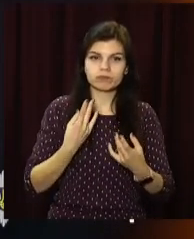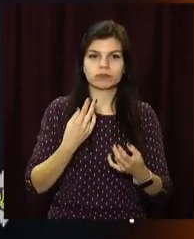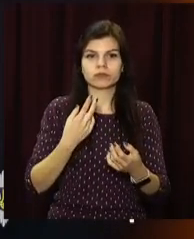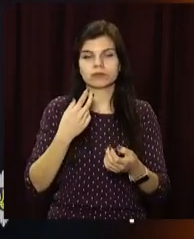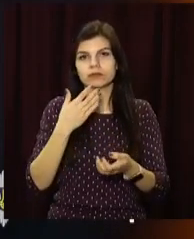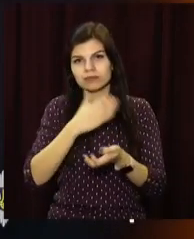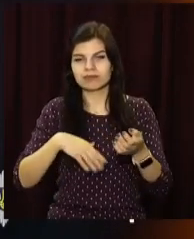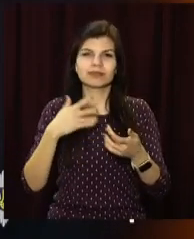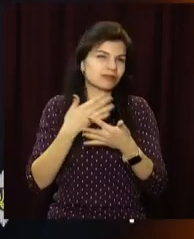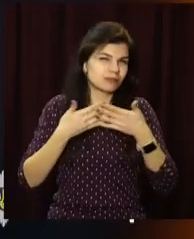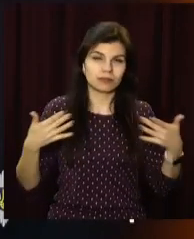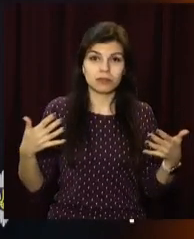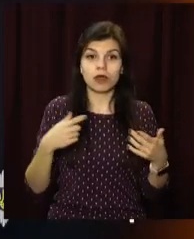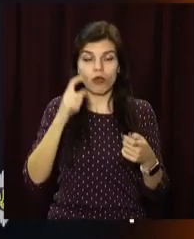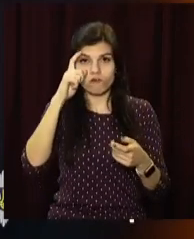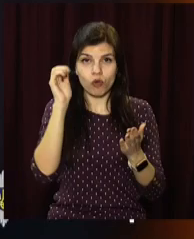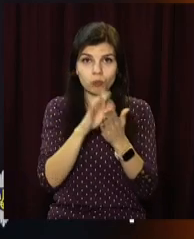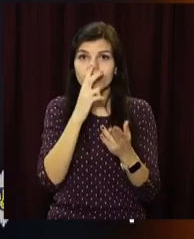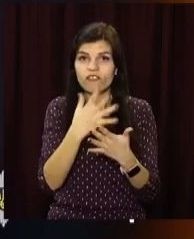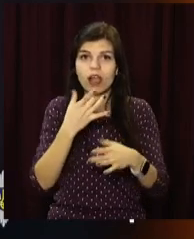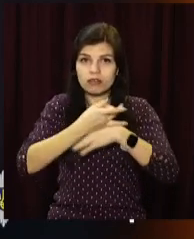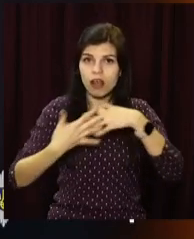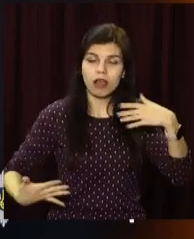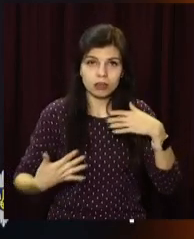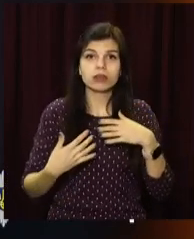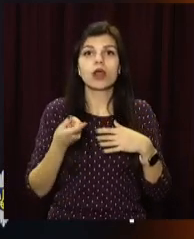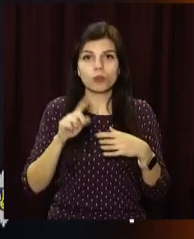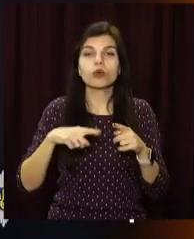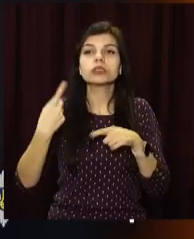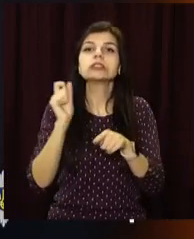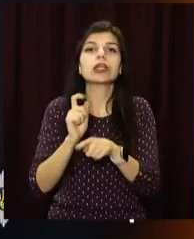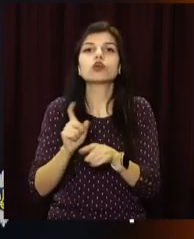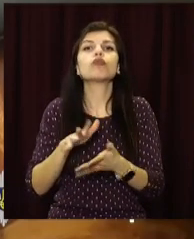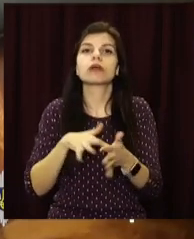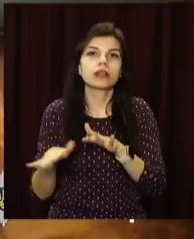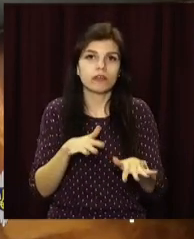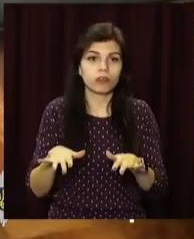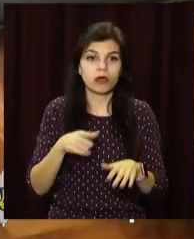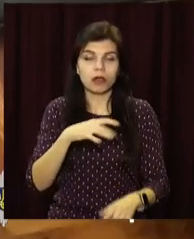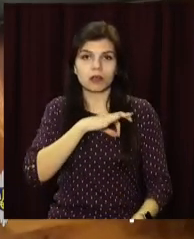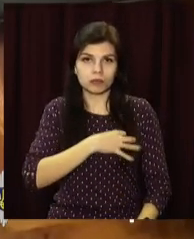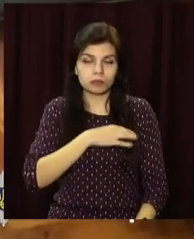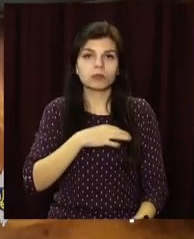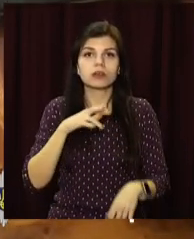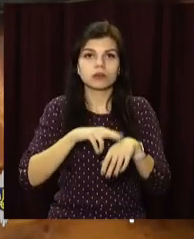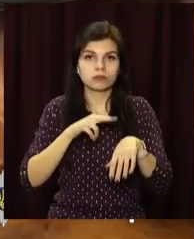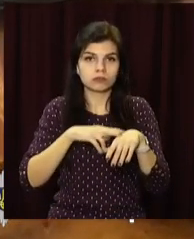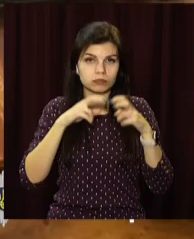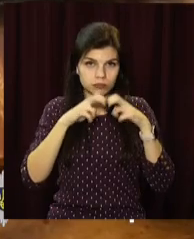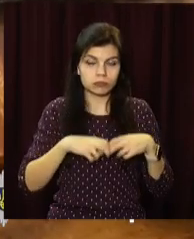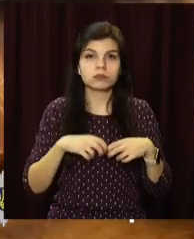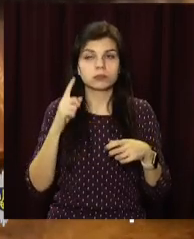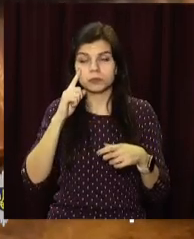13 підлітків. Вони надсилали фото поранень, після чого отримували наступні інструкції. Слідчі спільно з прокуратурою провели обшуку